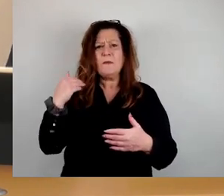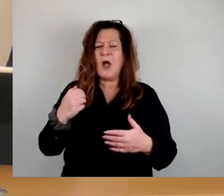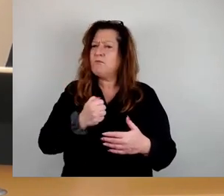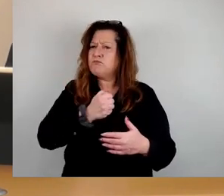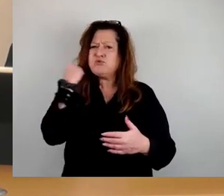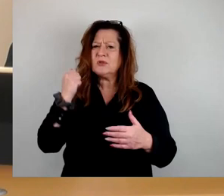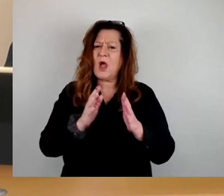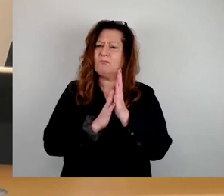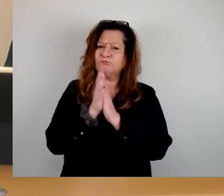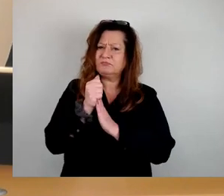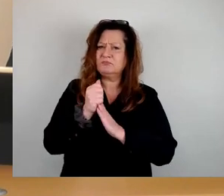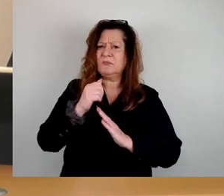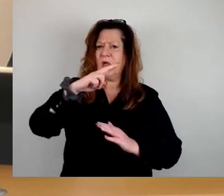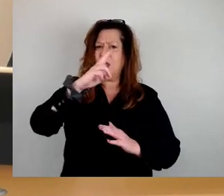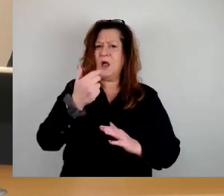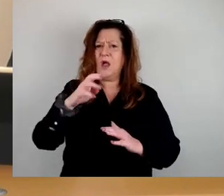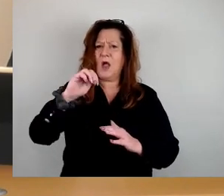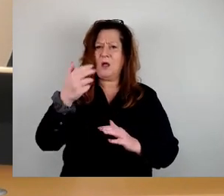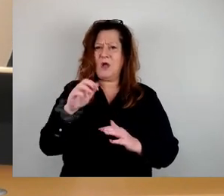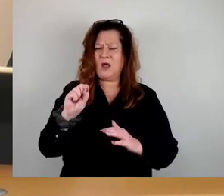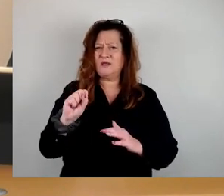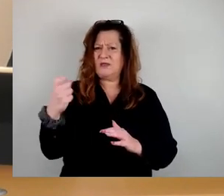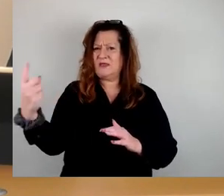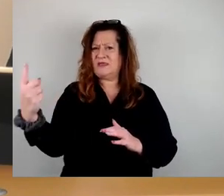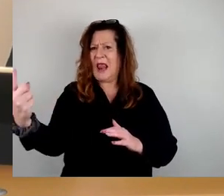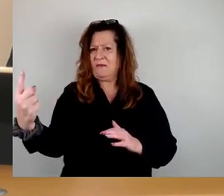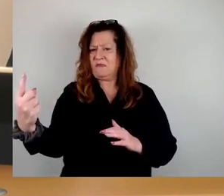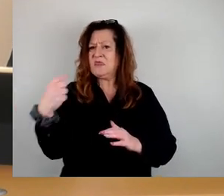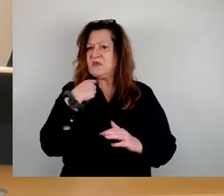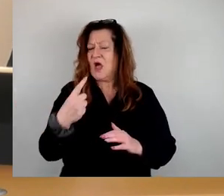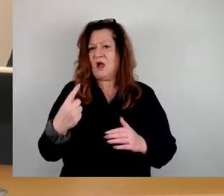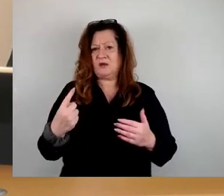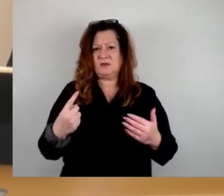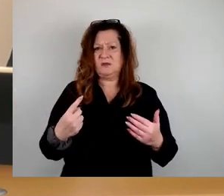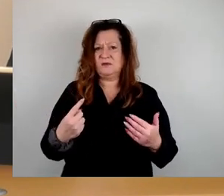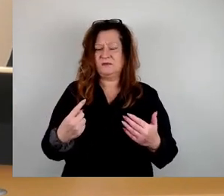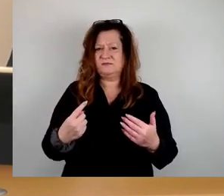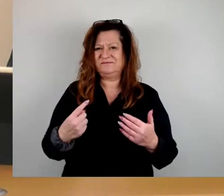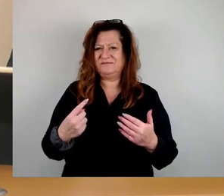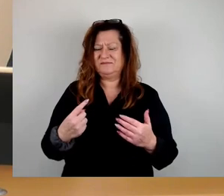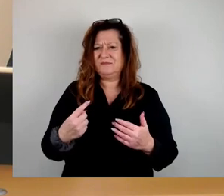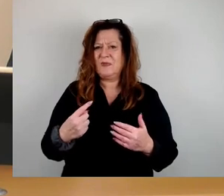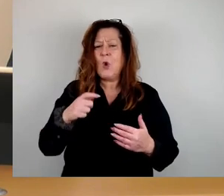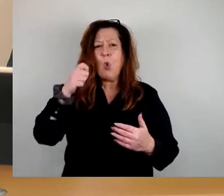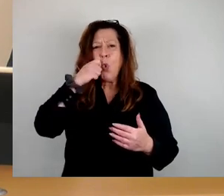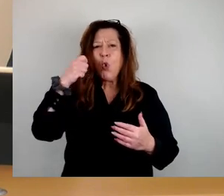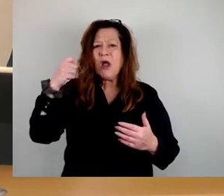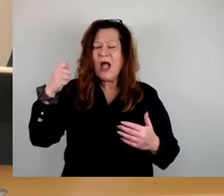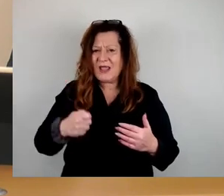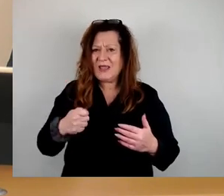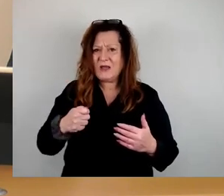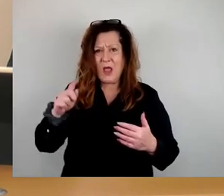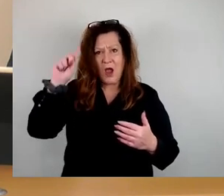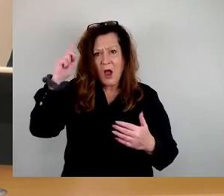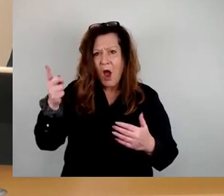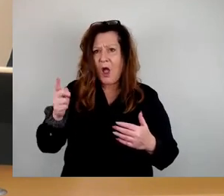Sinngemäß haben sie gesagt, und ich hoffe, ich darf das so weitergeben, nach dem Angriff auf die Ukraine hat sich der Rat mit Anträgen und